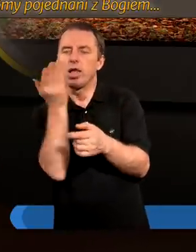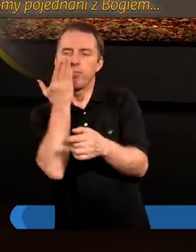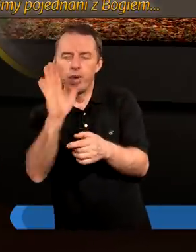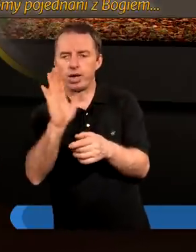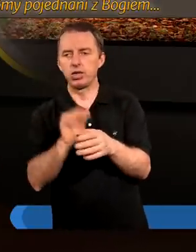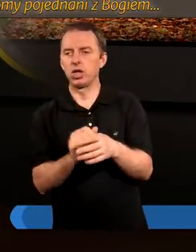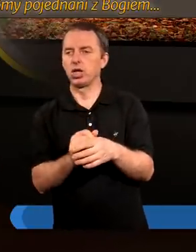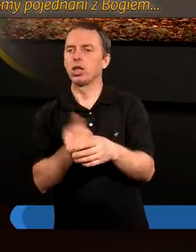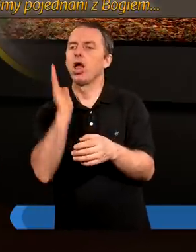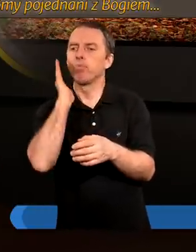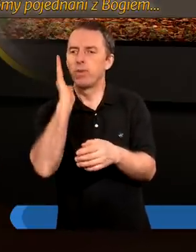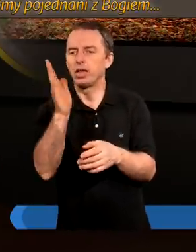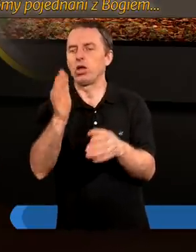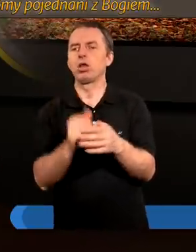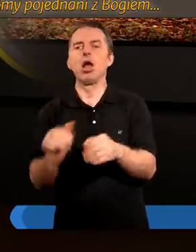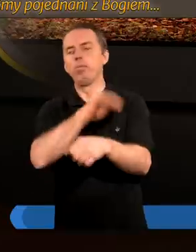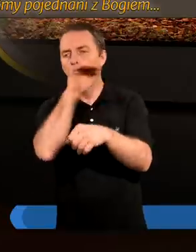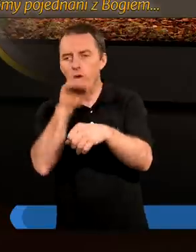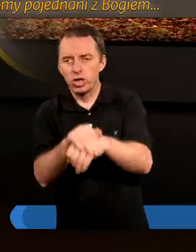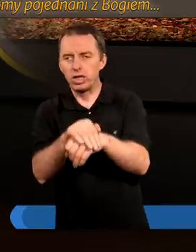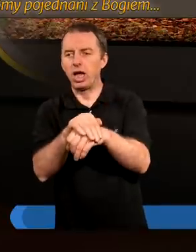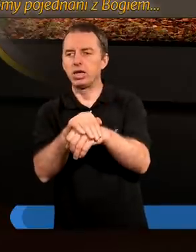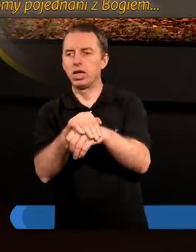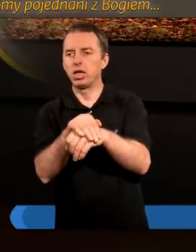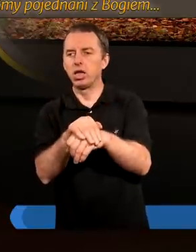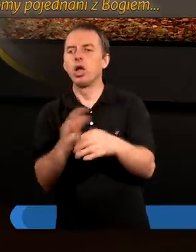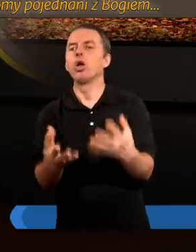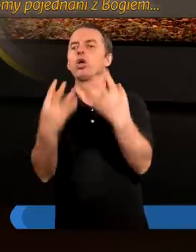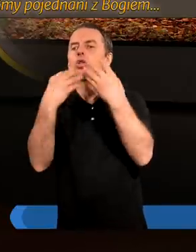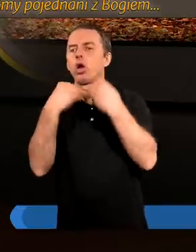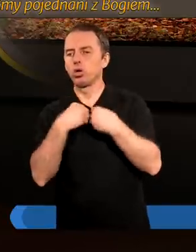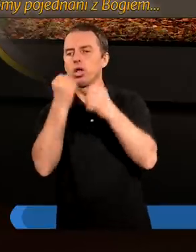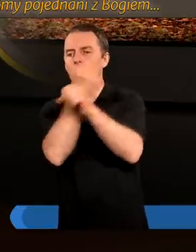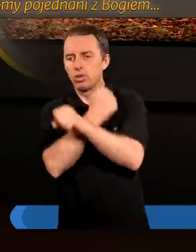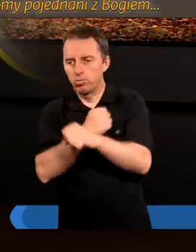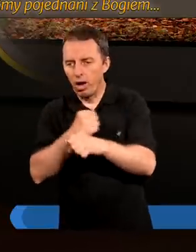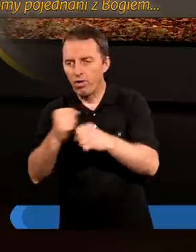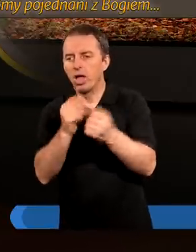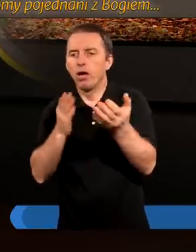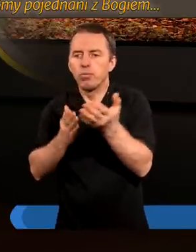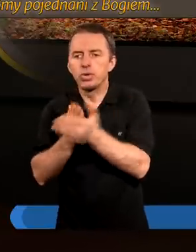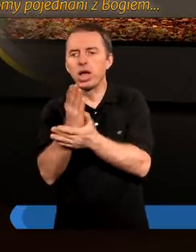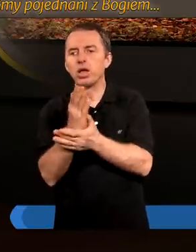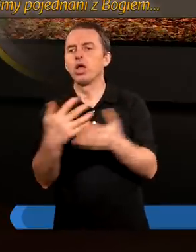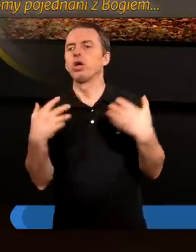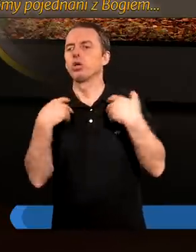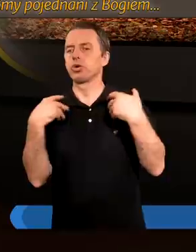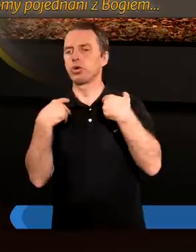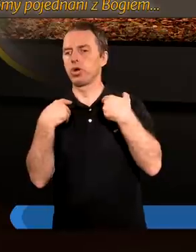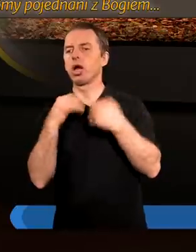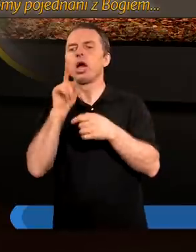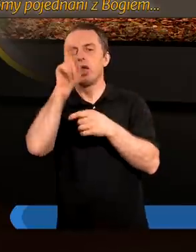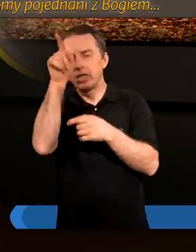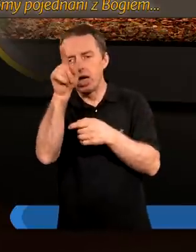bardziej będąc pojednani dostąpimy zbawienia przez życie